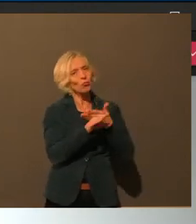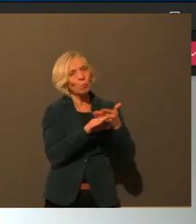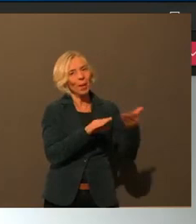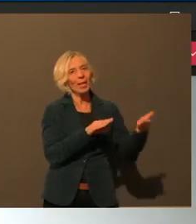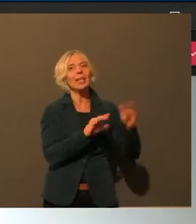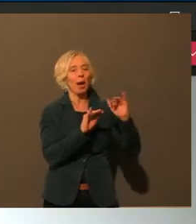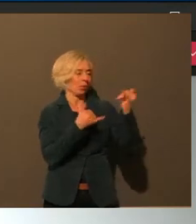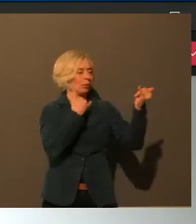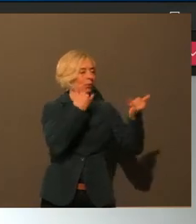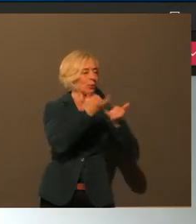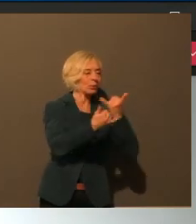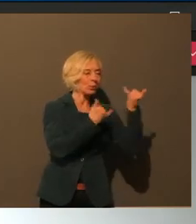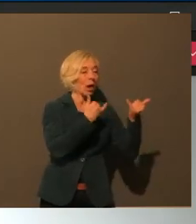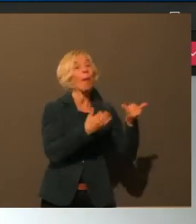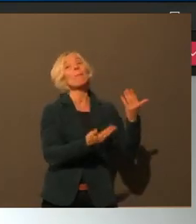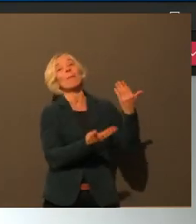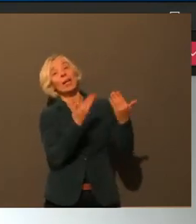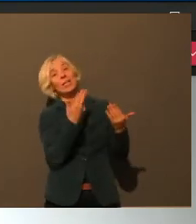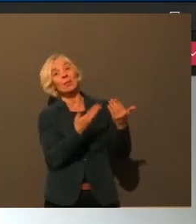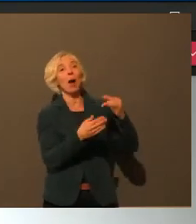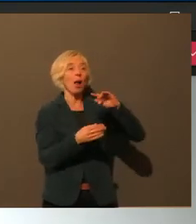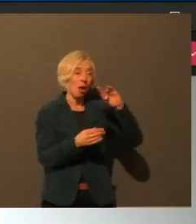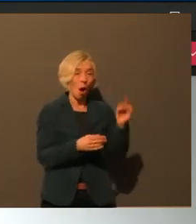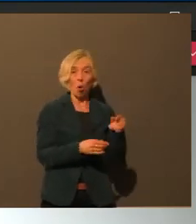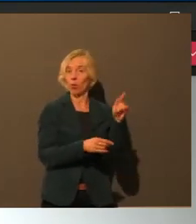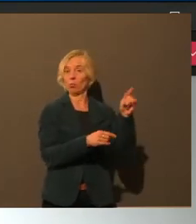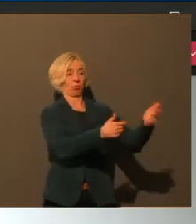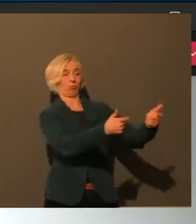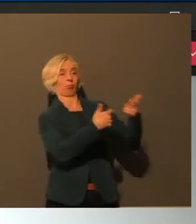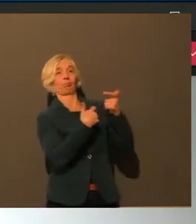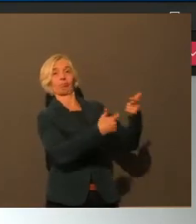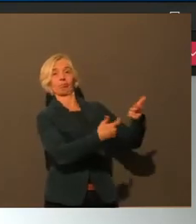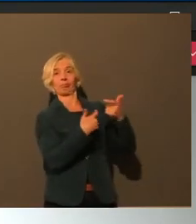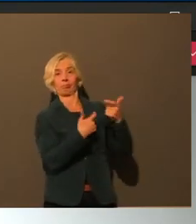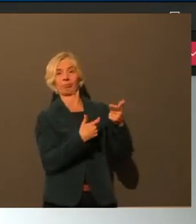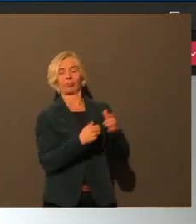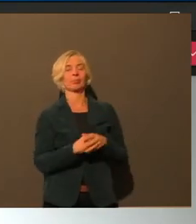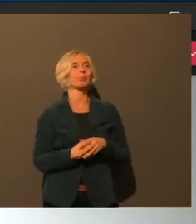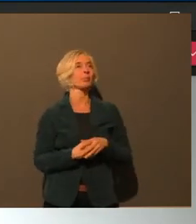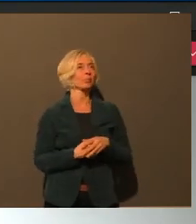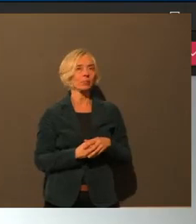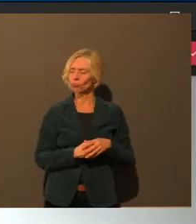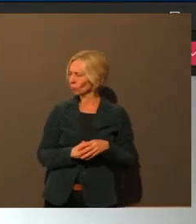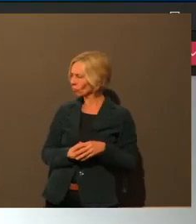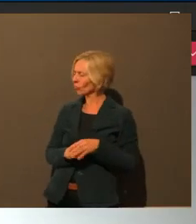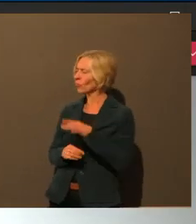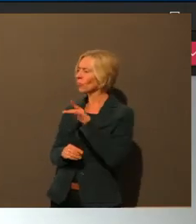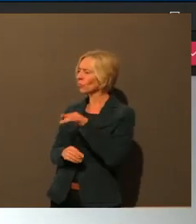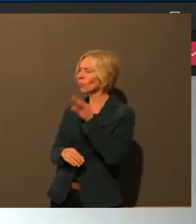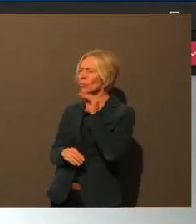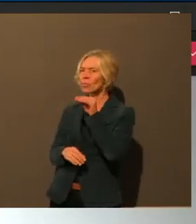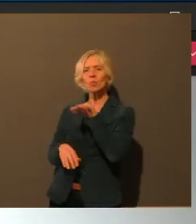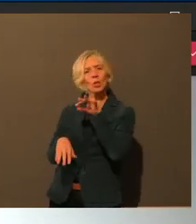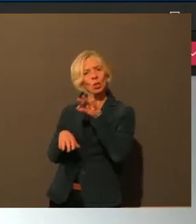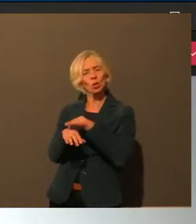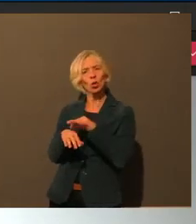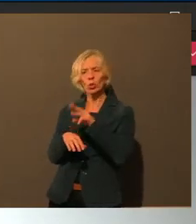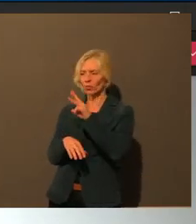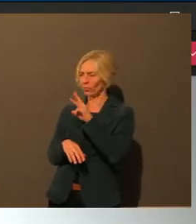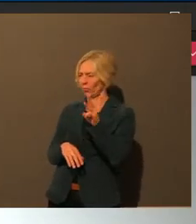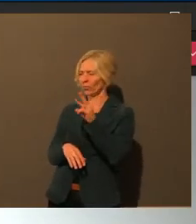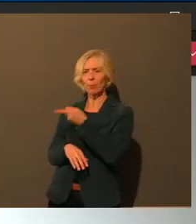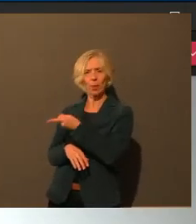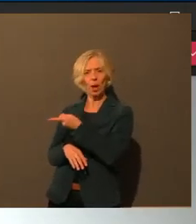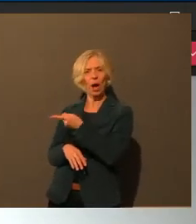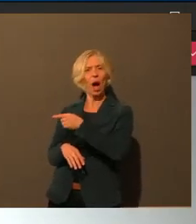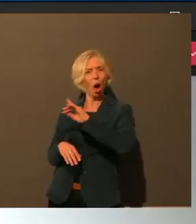versucht wird zu verhindern, was ja leider auch teilweise der Fall ist. Dr. Wiedmer, gibt es die Möglichkeit, dass bei diesen Anrufen auch bei denjenigen, die